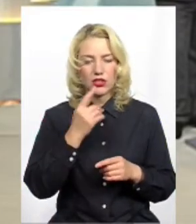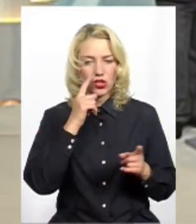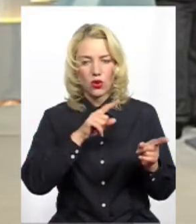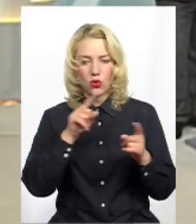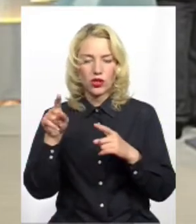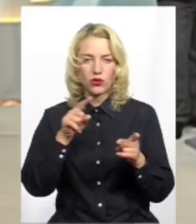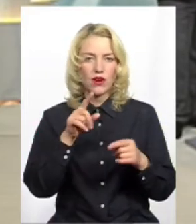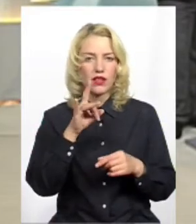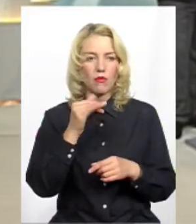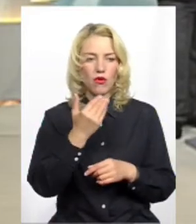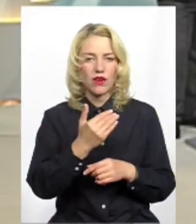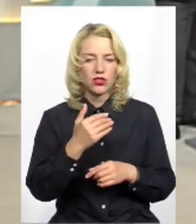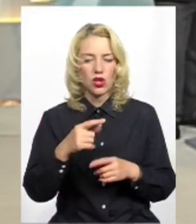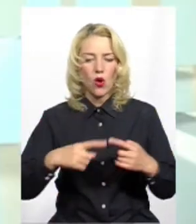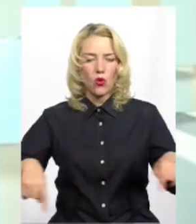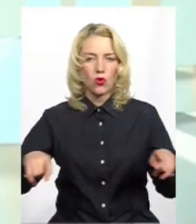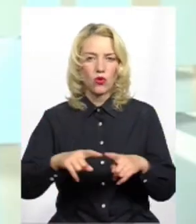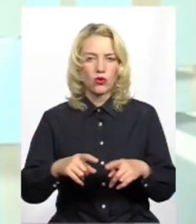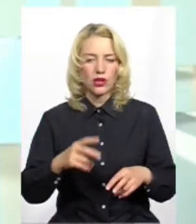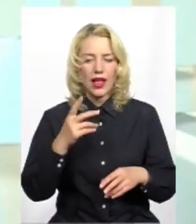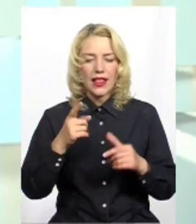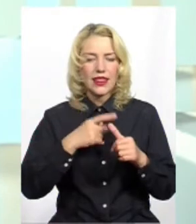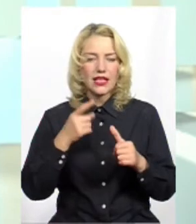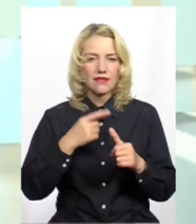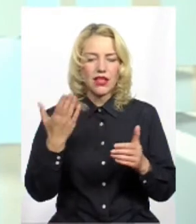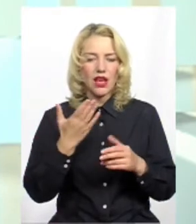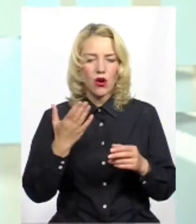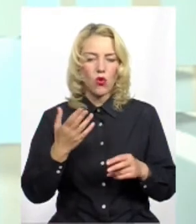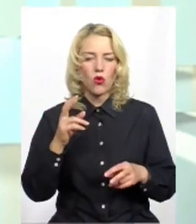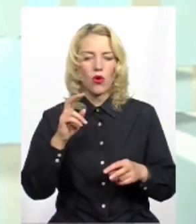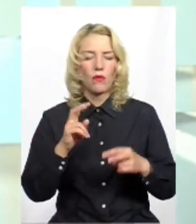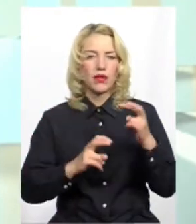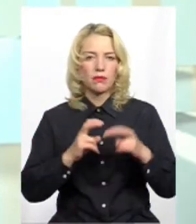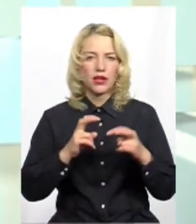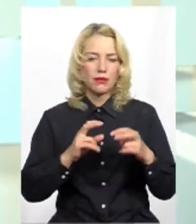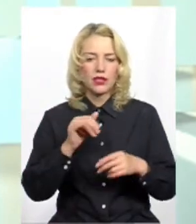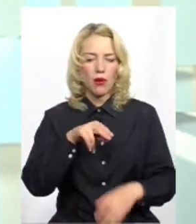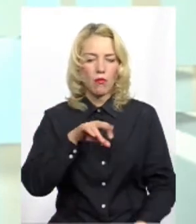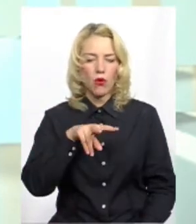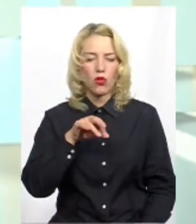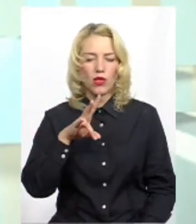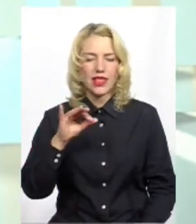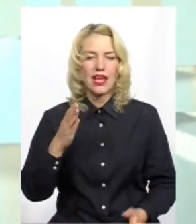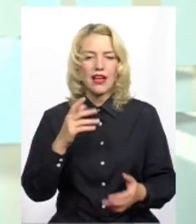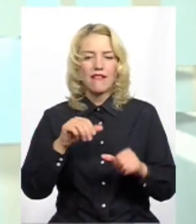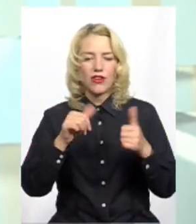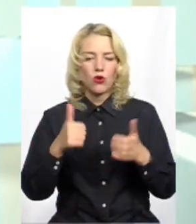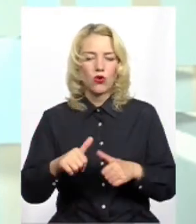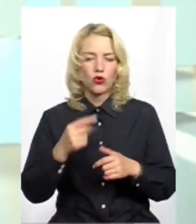орієнтування ваше в окрузі. Назва якого підприємства з Полонщини фігурує у звинувачуваннях активістів